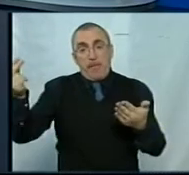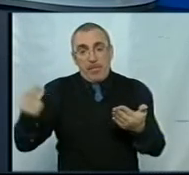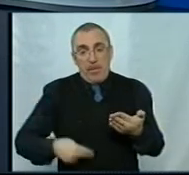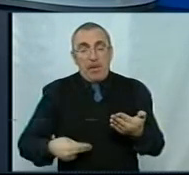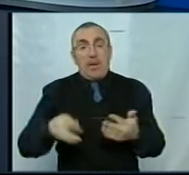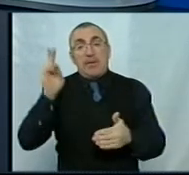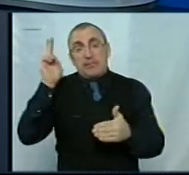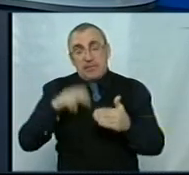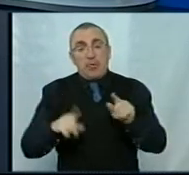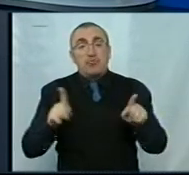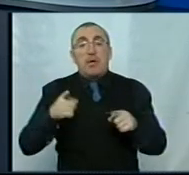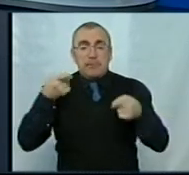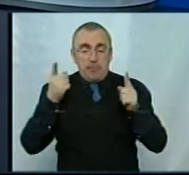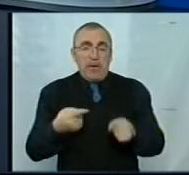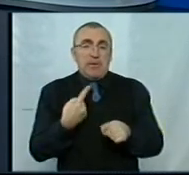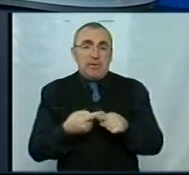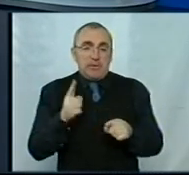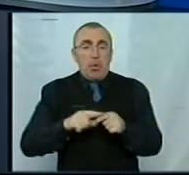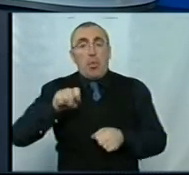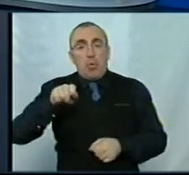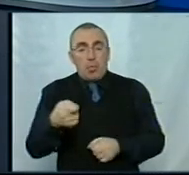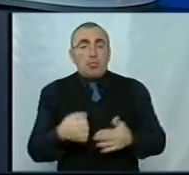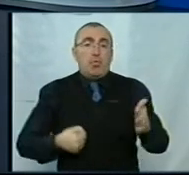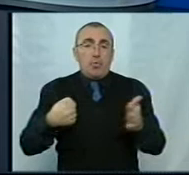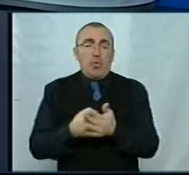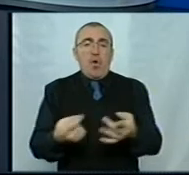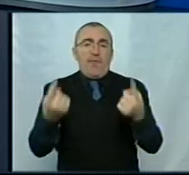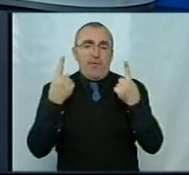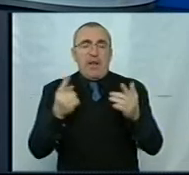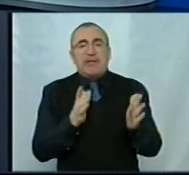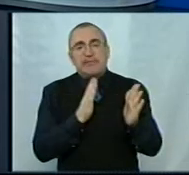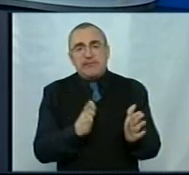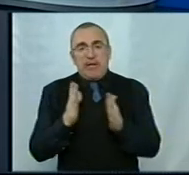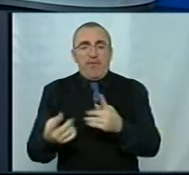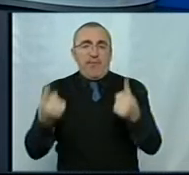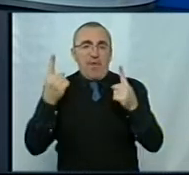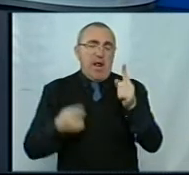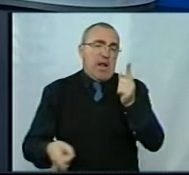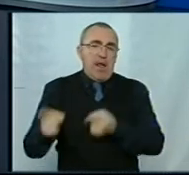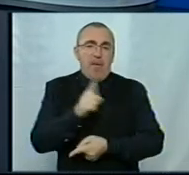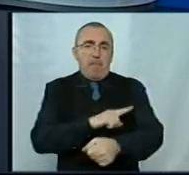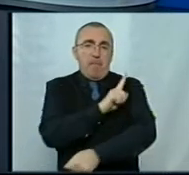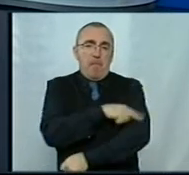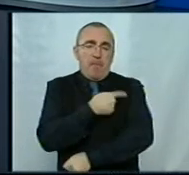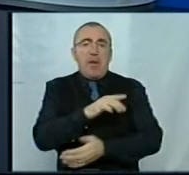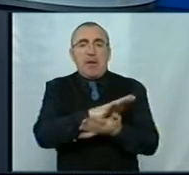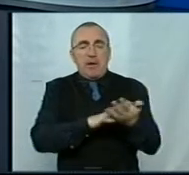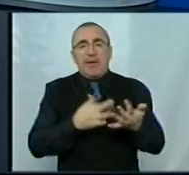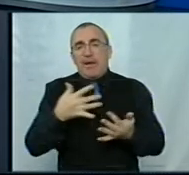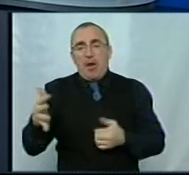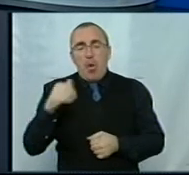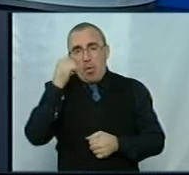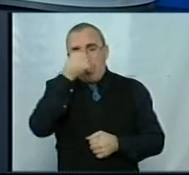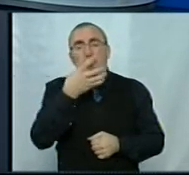Ну, а закінчили тем, що насправді це такий собі ключ до великої системи, до великої реформи в медицині, яка вже триває кілька років,